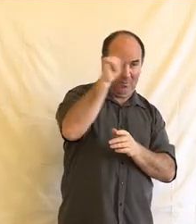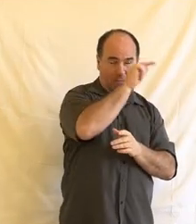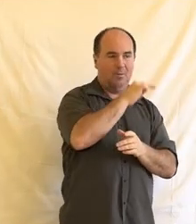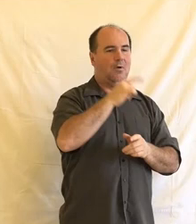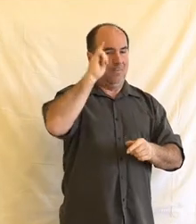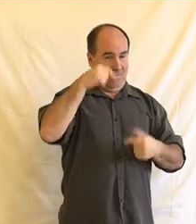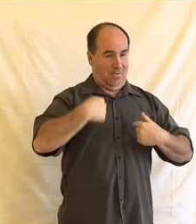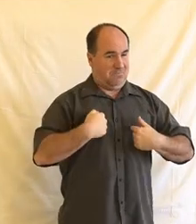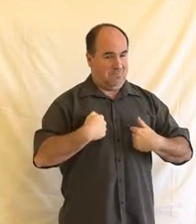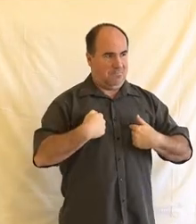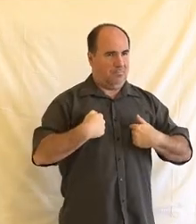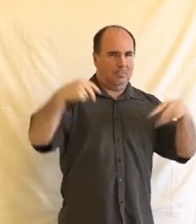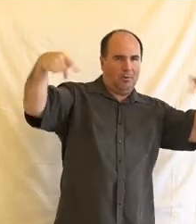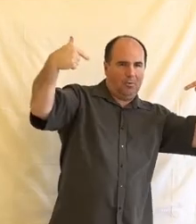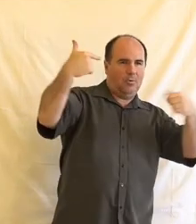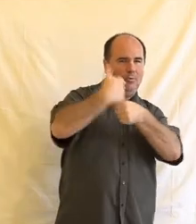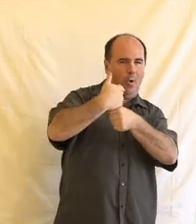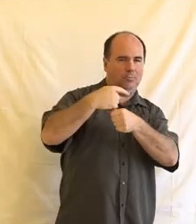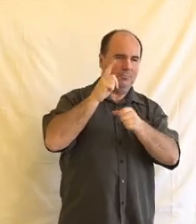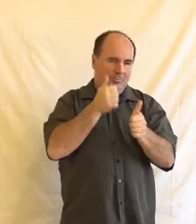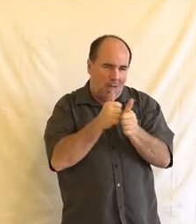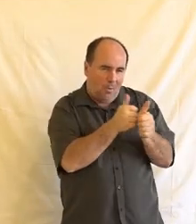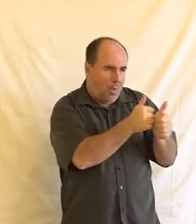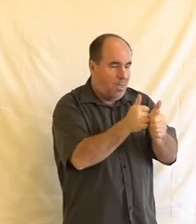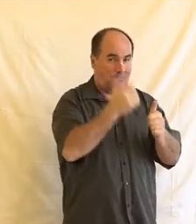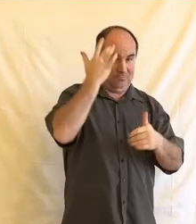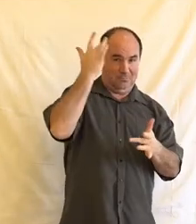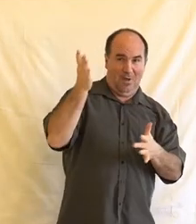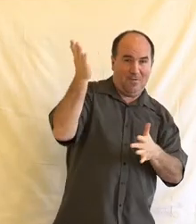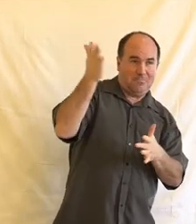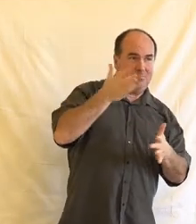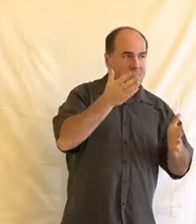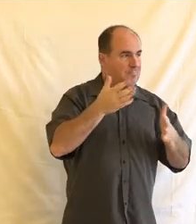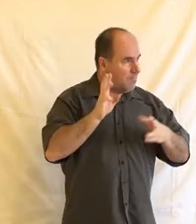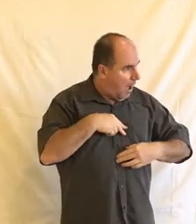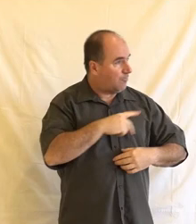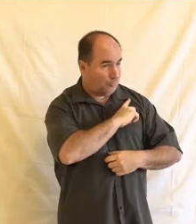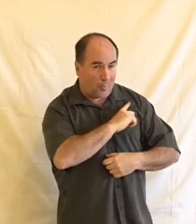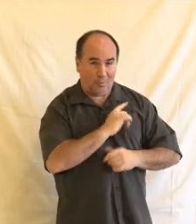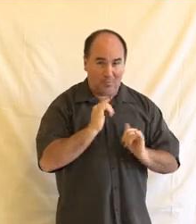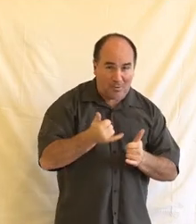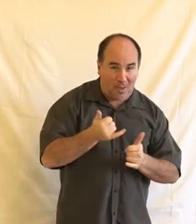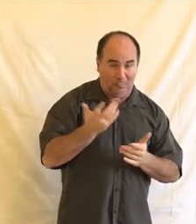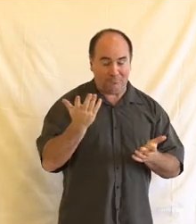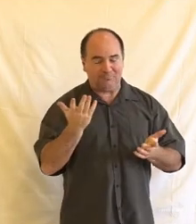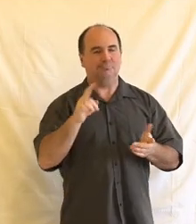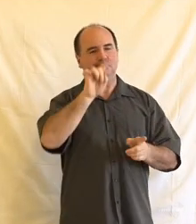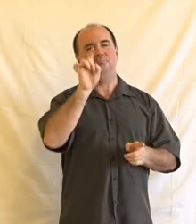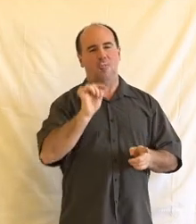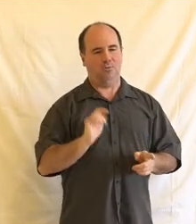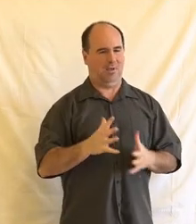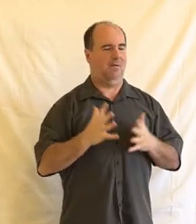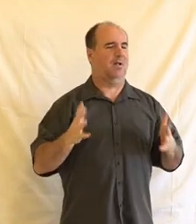tomu, že extenzivním využitím naopak třeba ohrozí něčí soukromí a tak dále. Takže z měho pohledu ten potenciál moderních